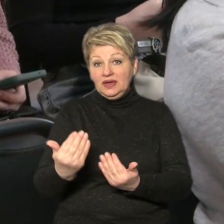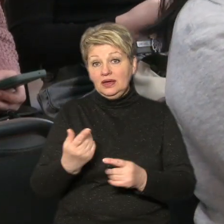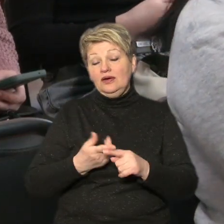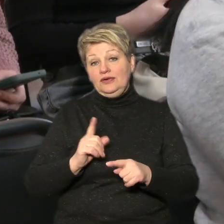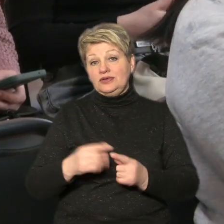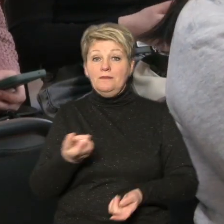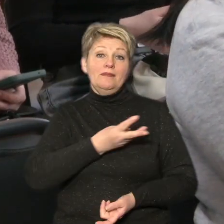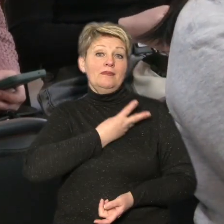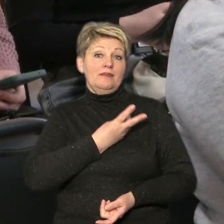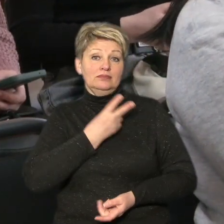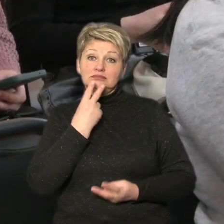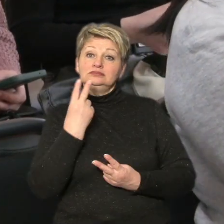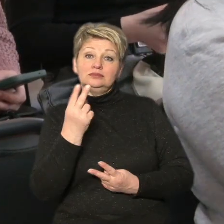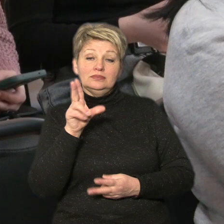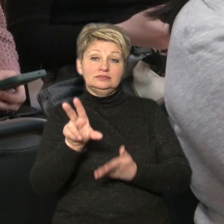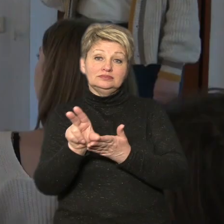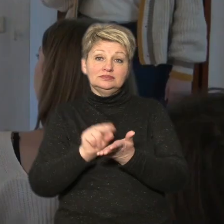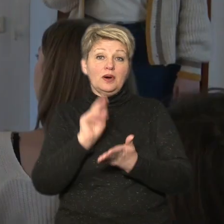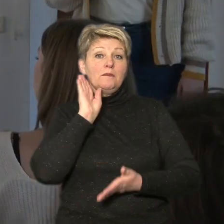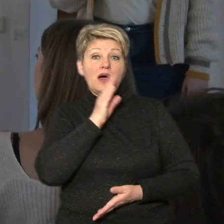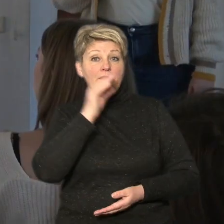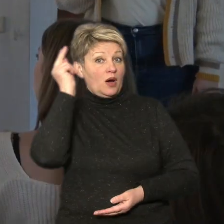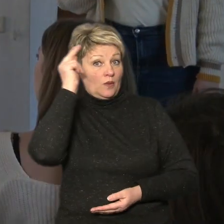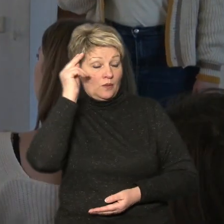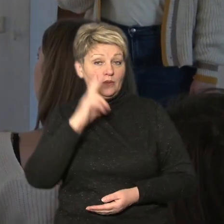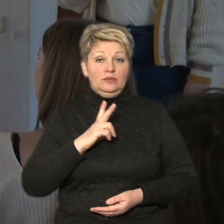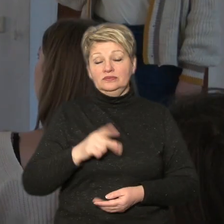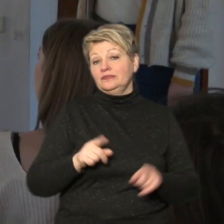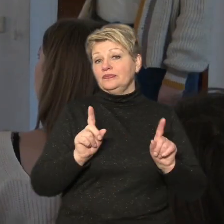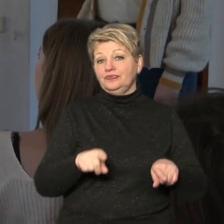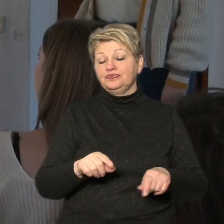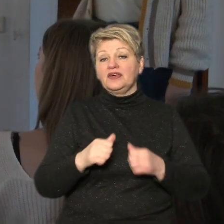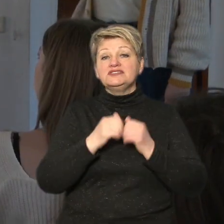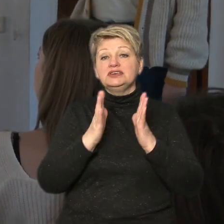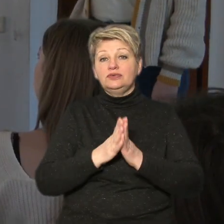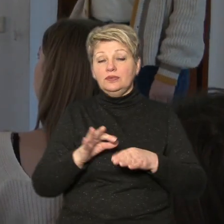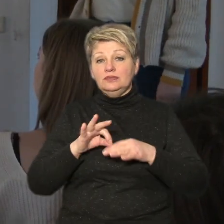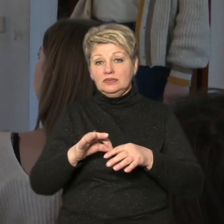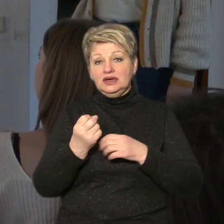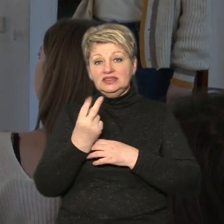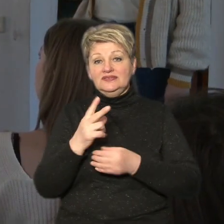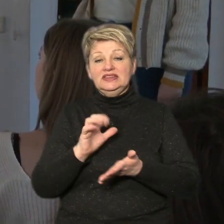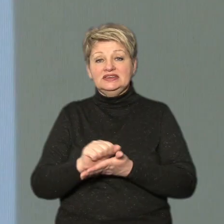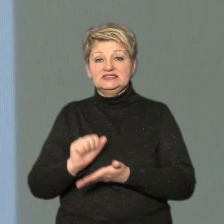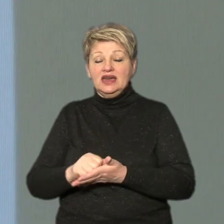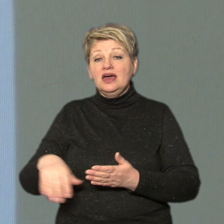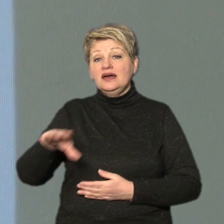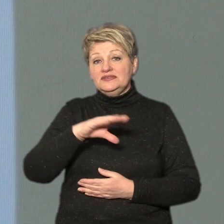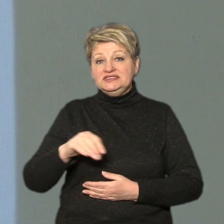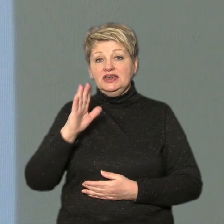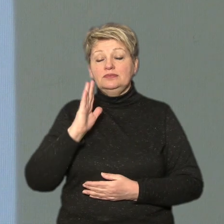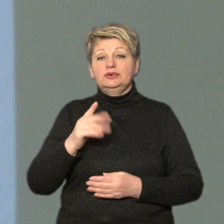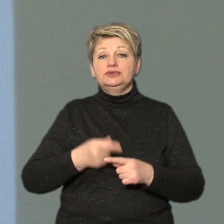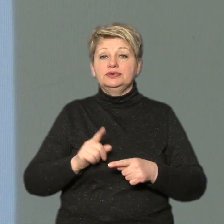мама вчить, і значить і я буду вчити. Усього відбудеться 12 занять. Усі вони, розповідає Світлана Лисиця, будуть